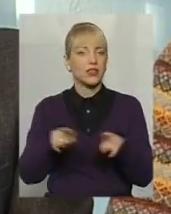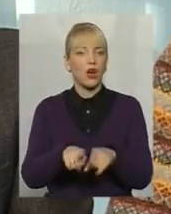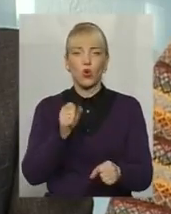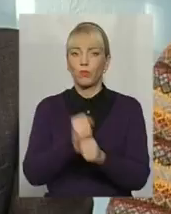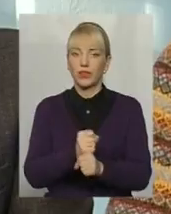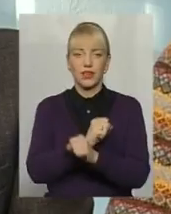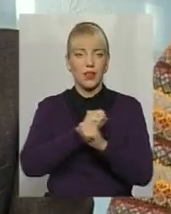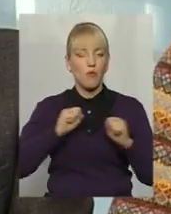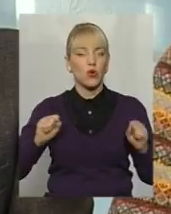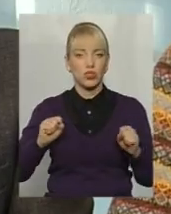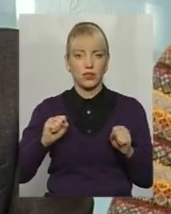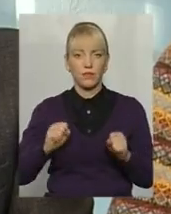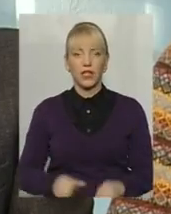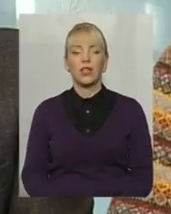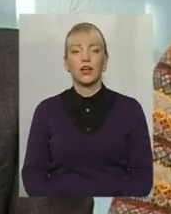можна.